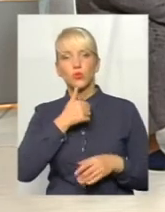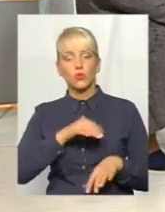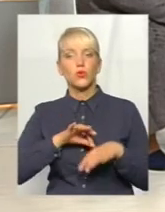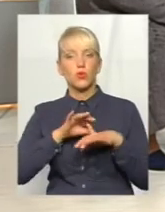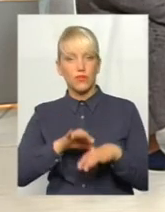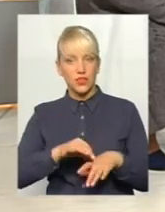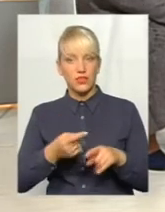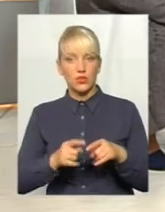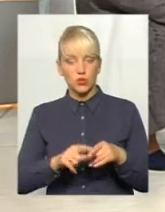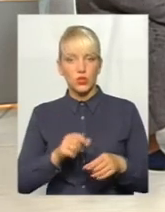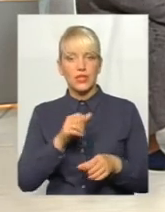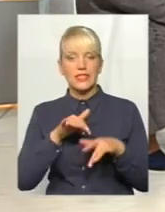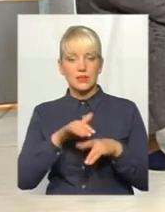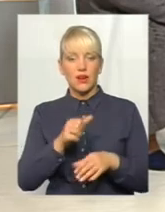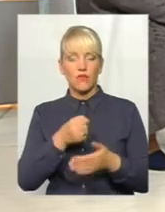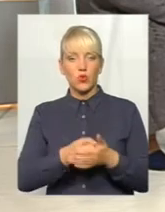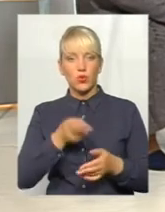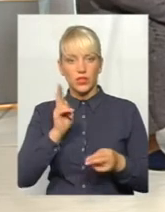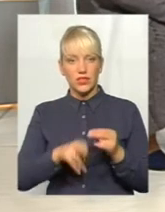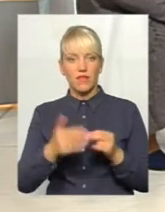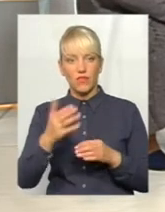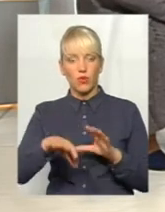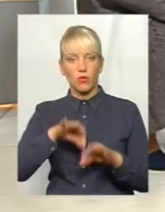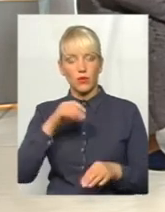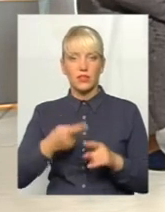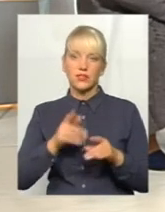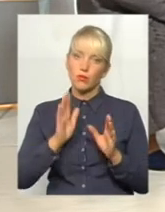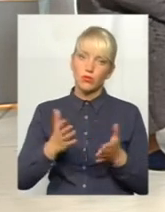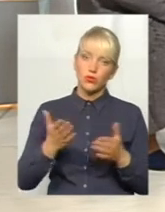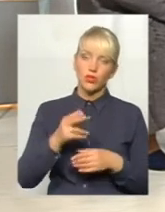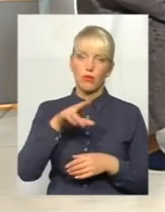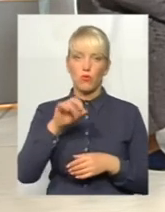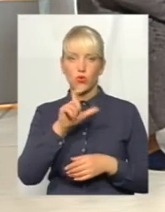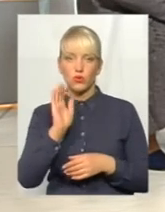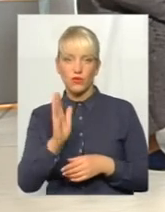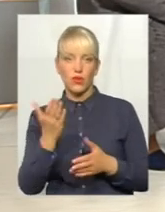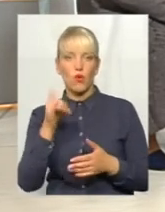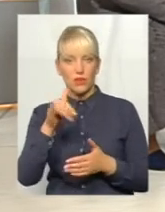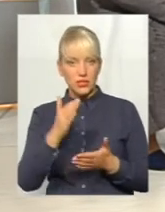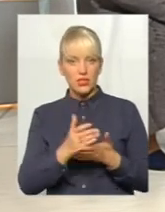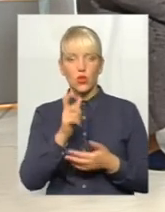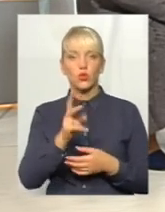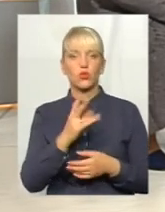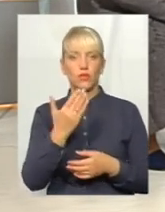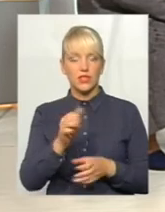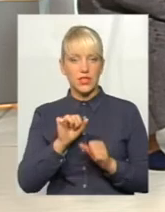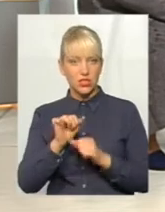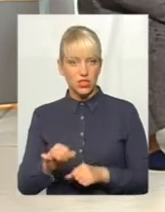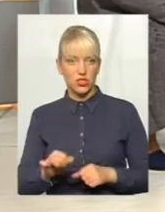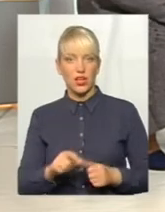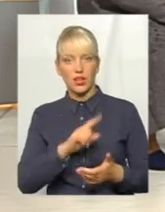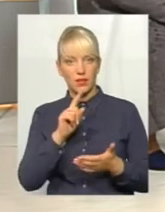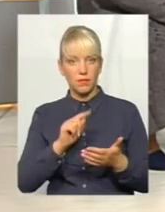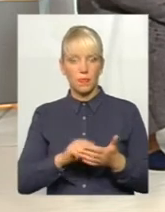справу до кінця ви зараз обрали? Це будуть якісь позови у вас? людина, яка вас захищає? Що вам взагалі рекомендує? зараз